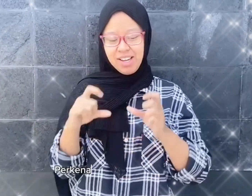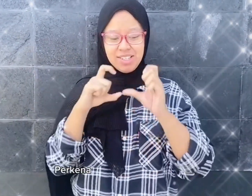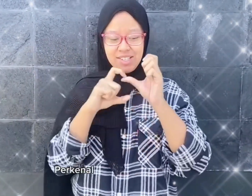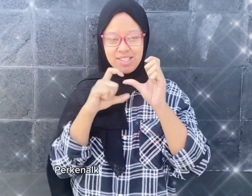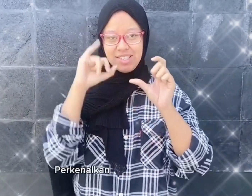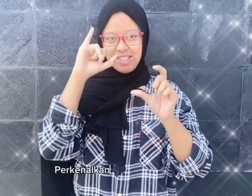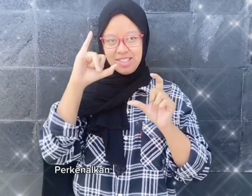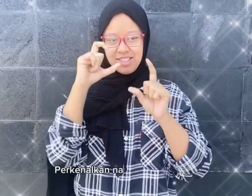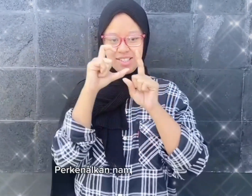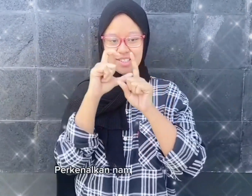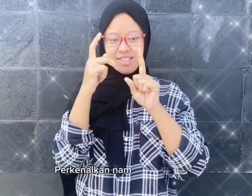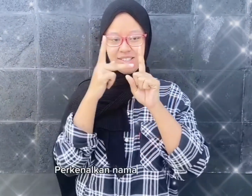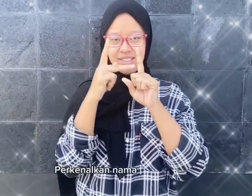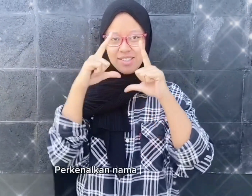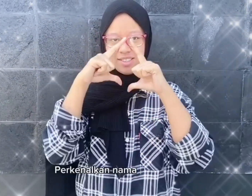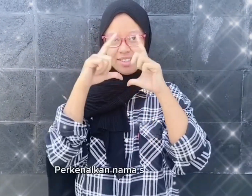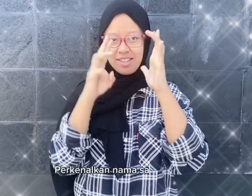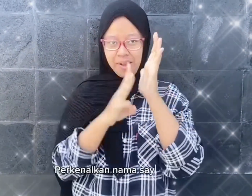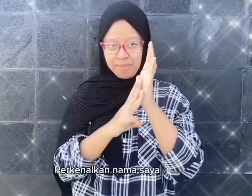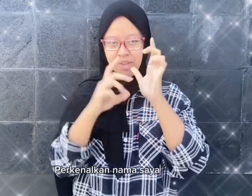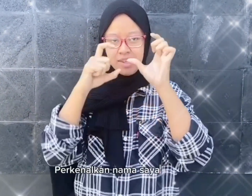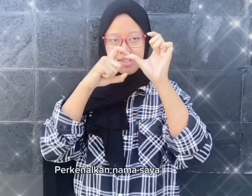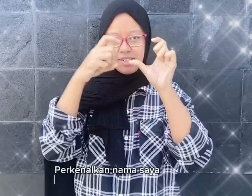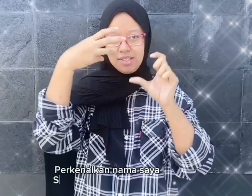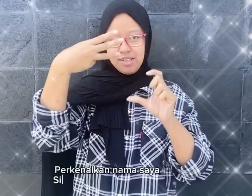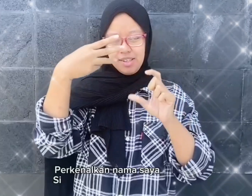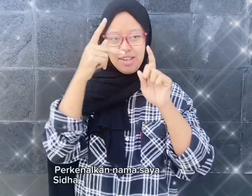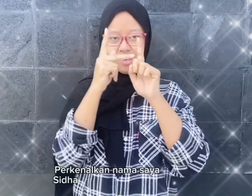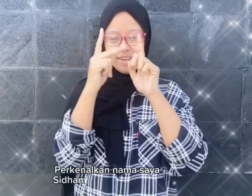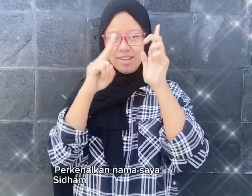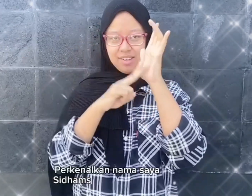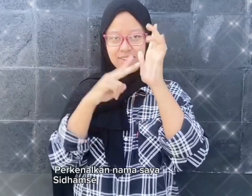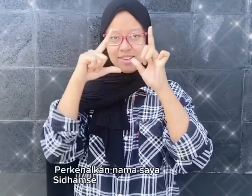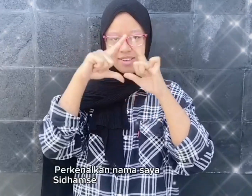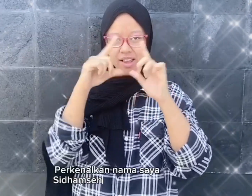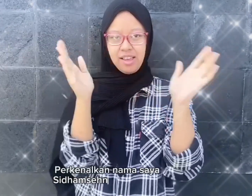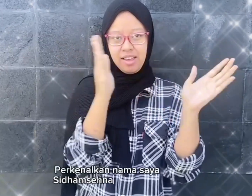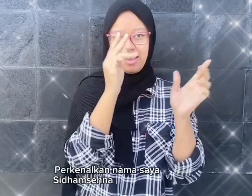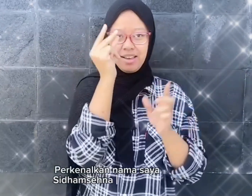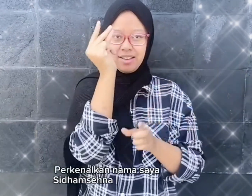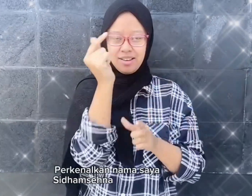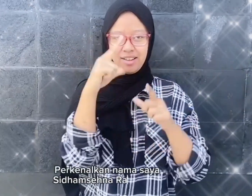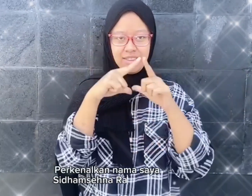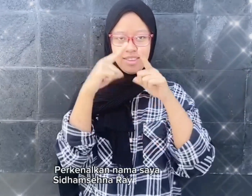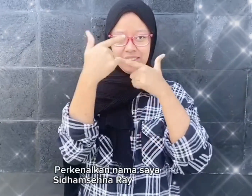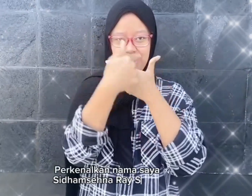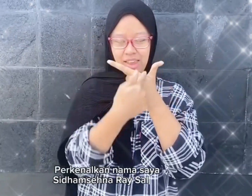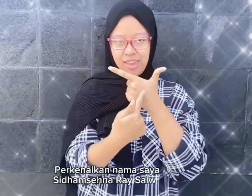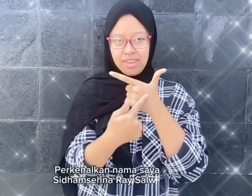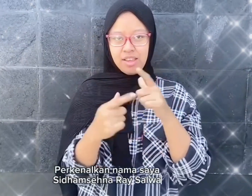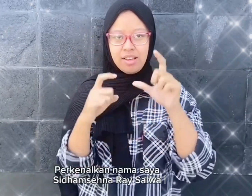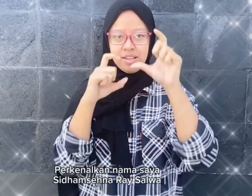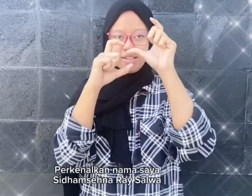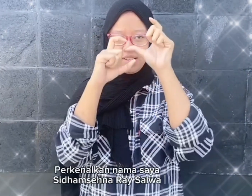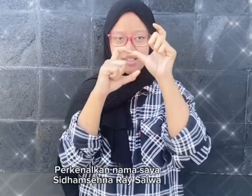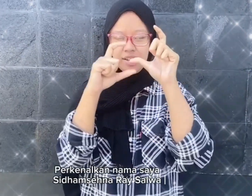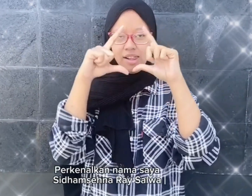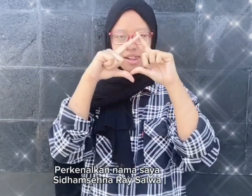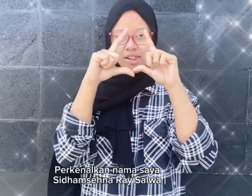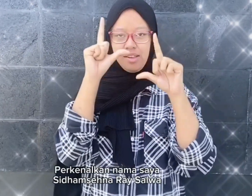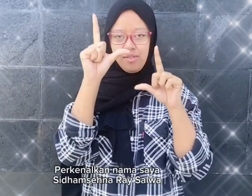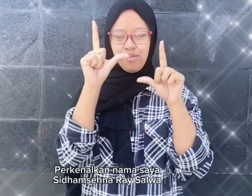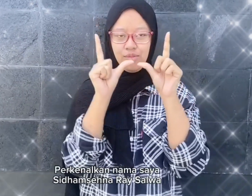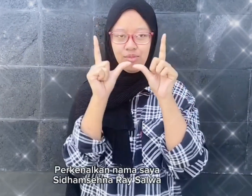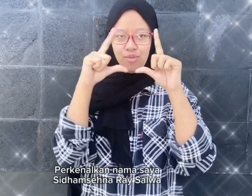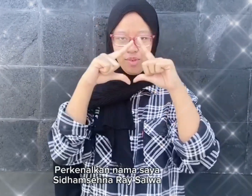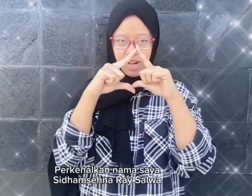Testimoni tentang inovasi Kementerian Agama Kabupaten Bandul juga diberikan oleh Sidam Sehna